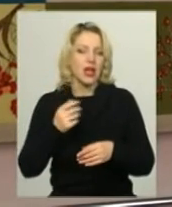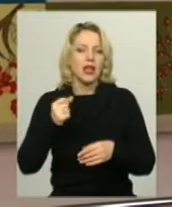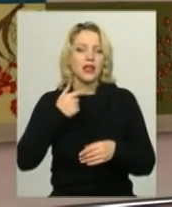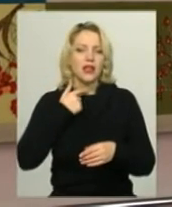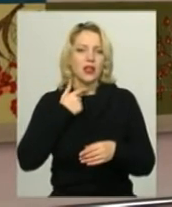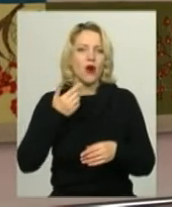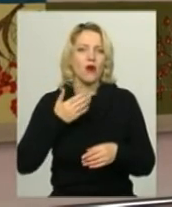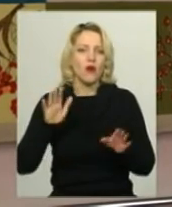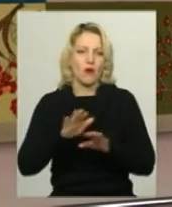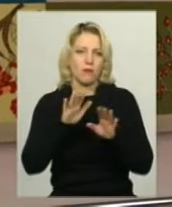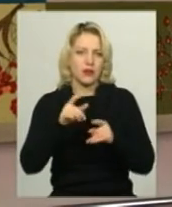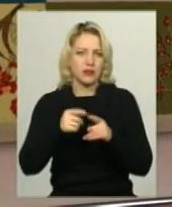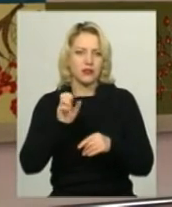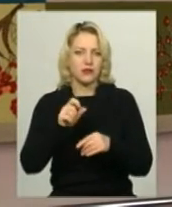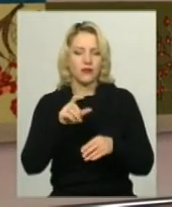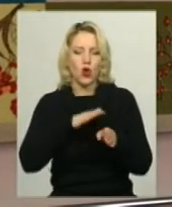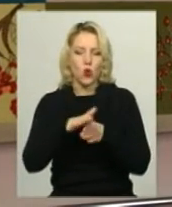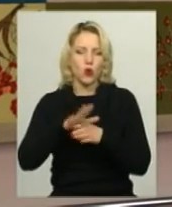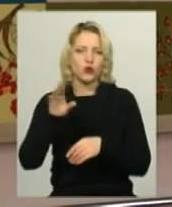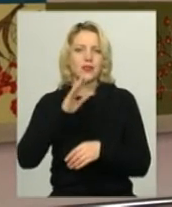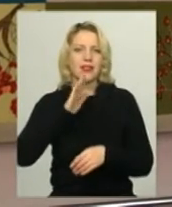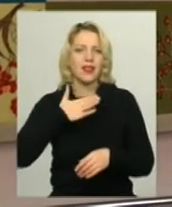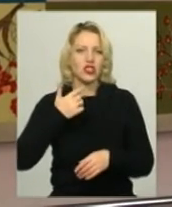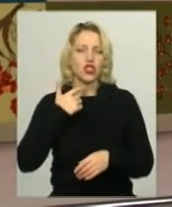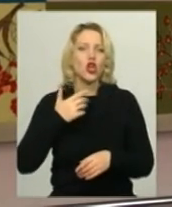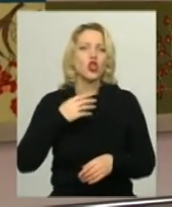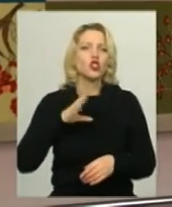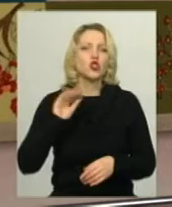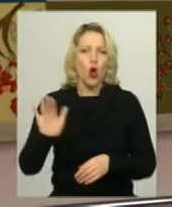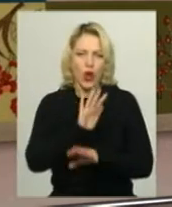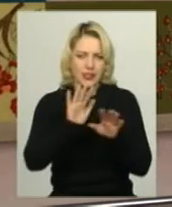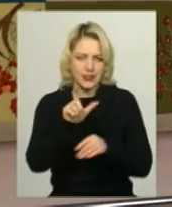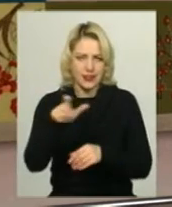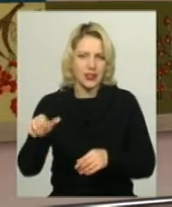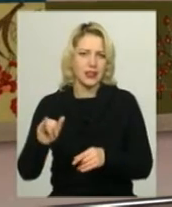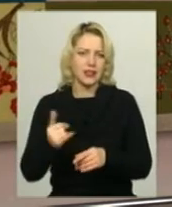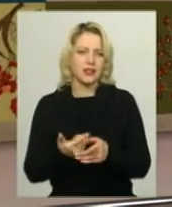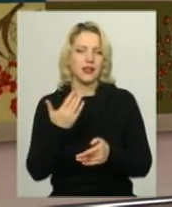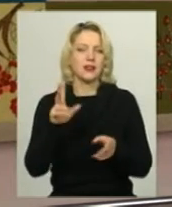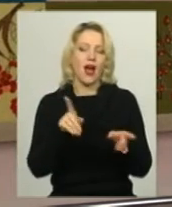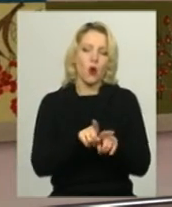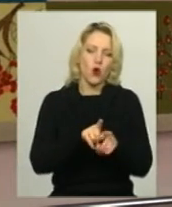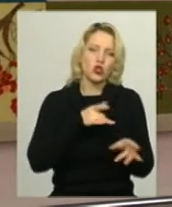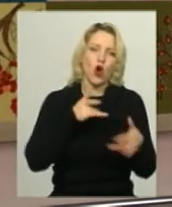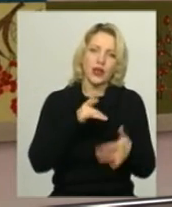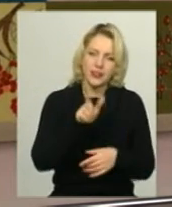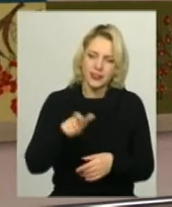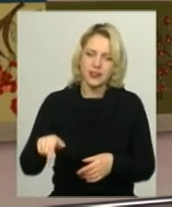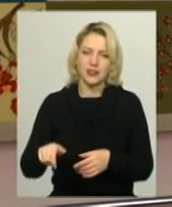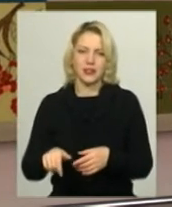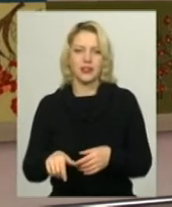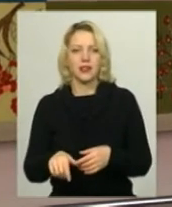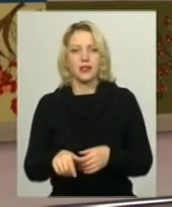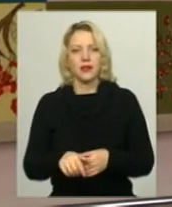це переважно всі наші солісти, солісти філармонії, також артисти в ролі